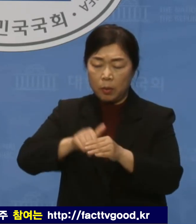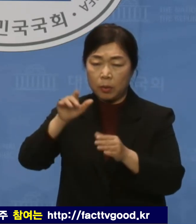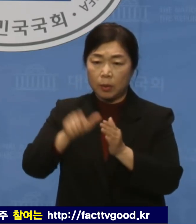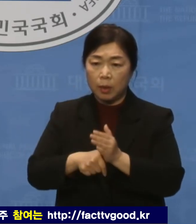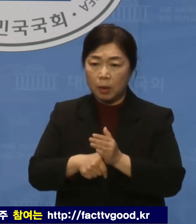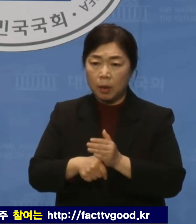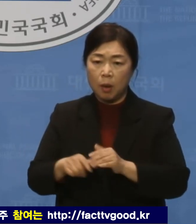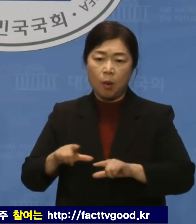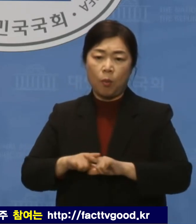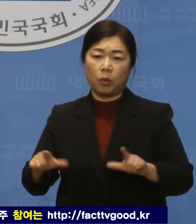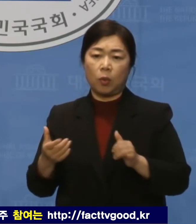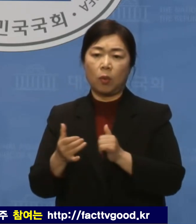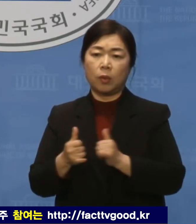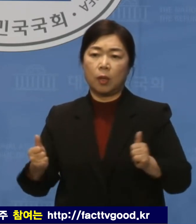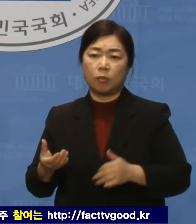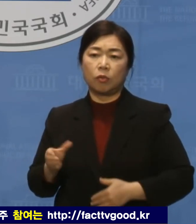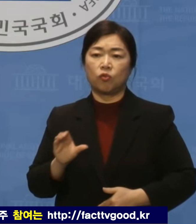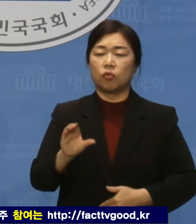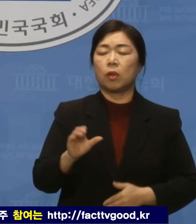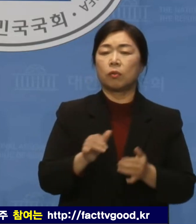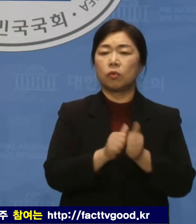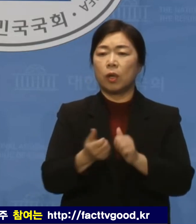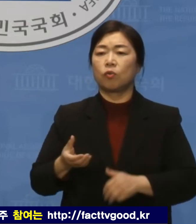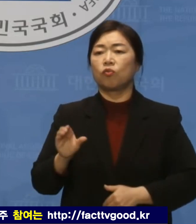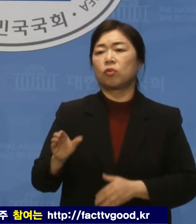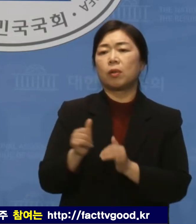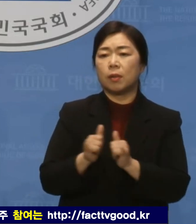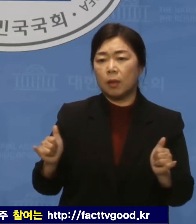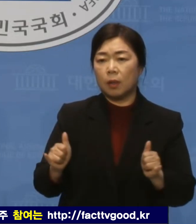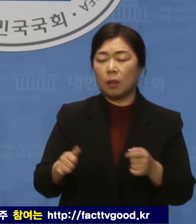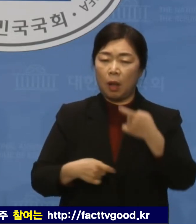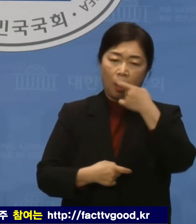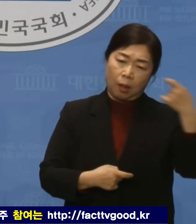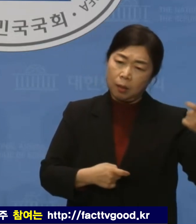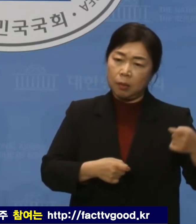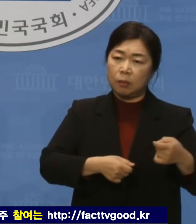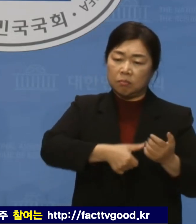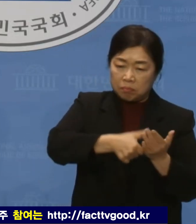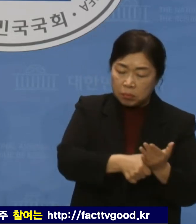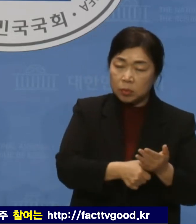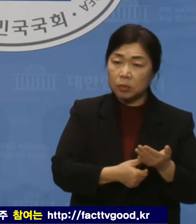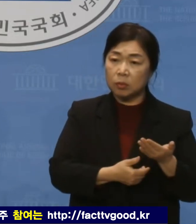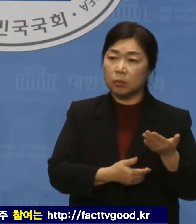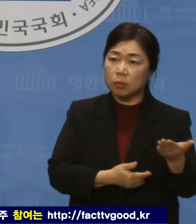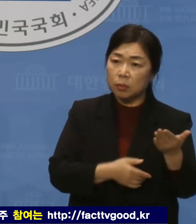마음을 얻으려 공매도 금지를 활용하고 있다고 볼 수밖에 없습니다.